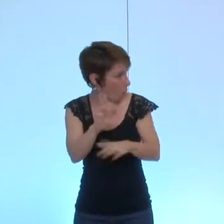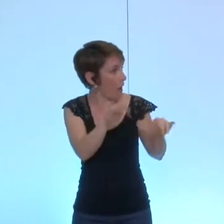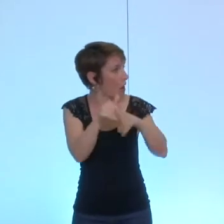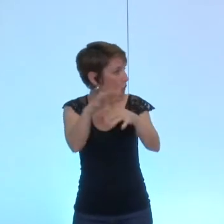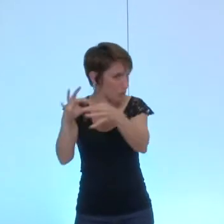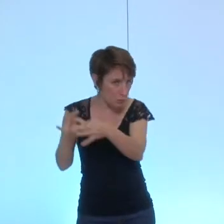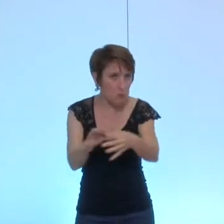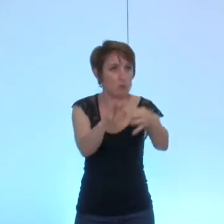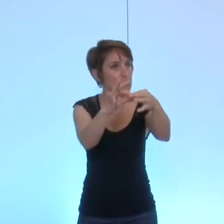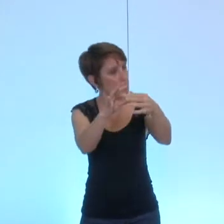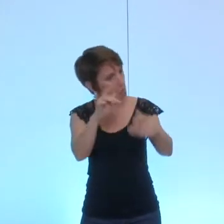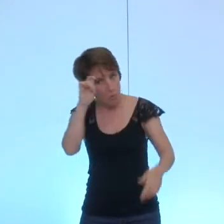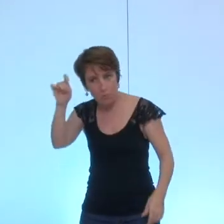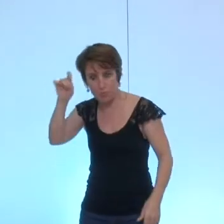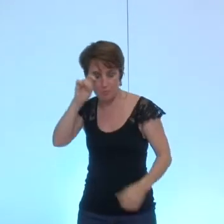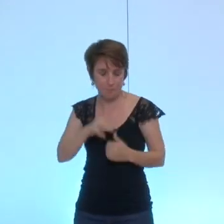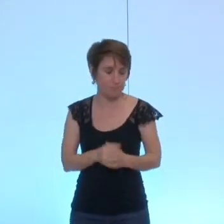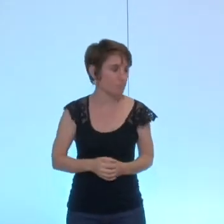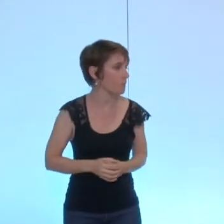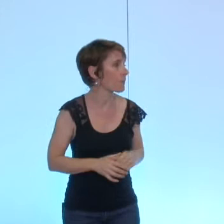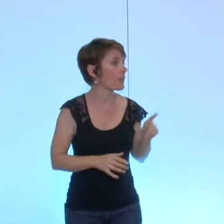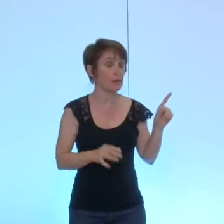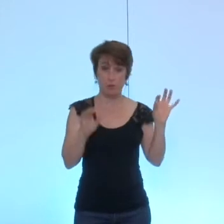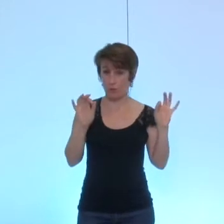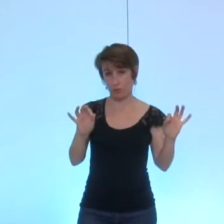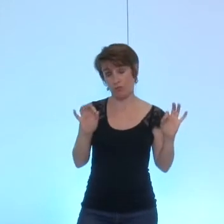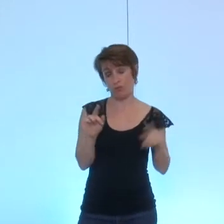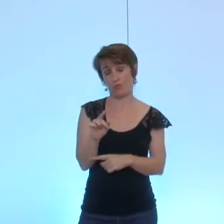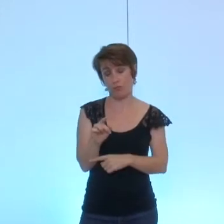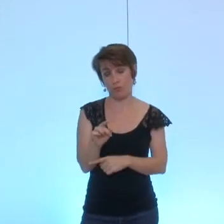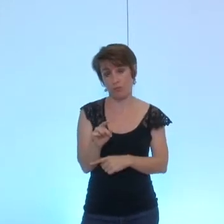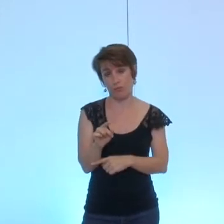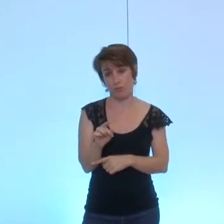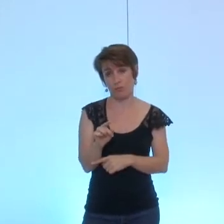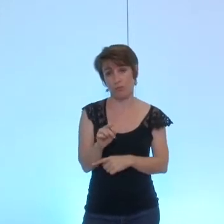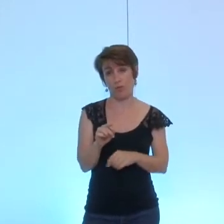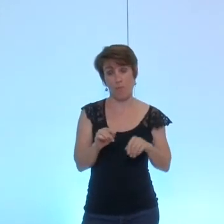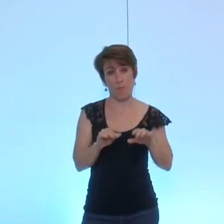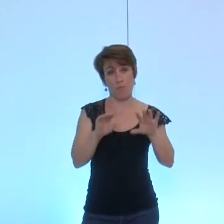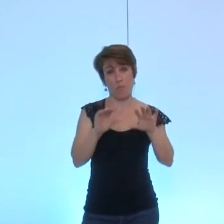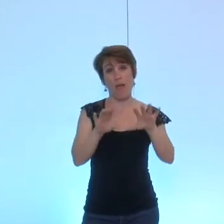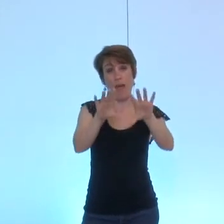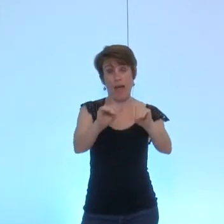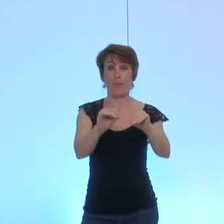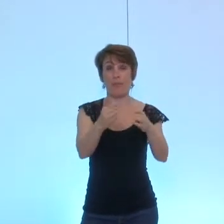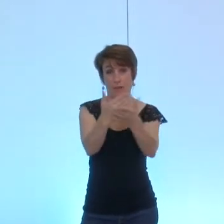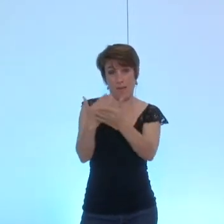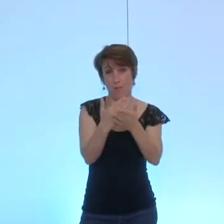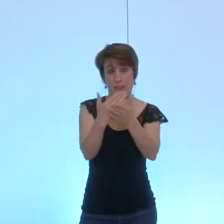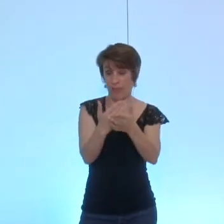effectivement puisque ces formes d'habitat qui n'avaient pas vraiment de cadre juridique et qui d'ailleurs on le voit